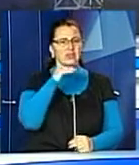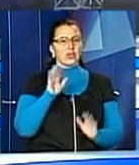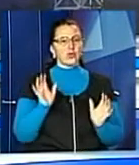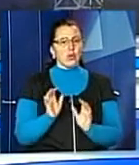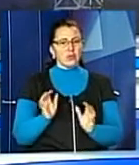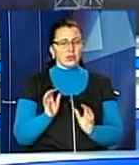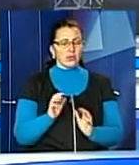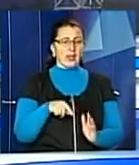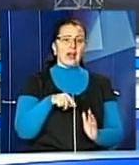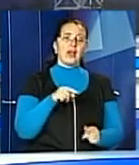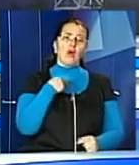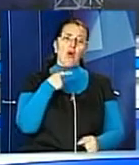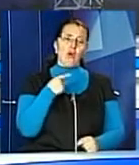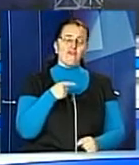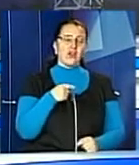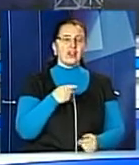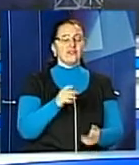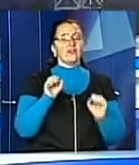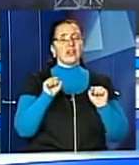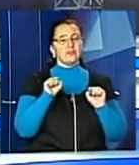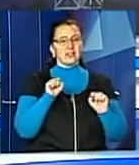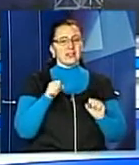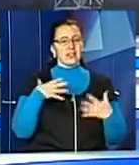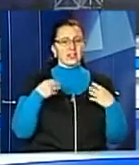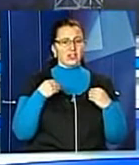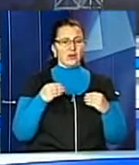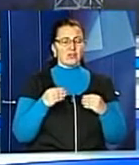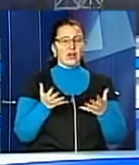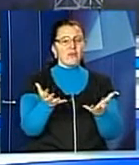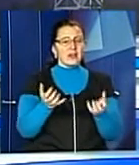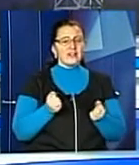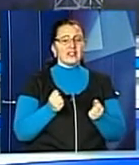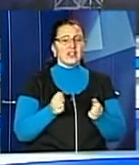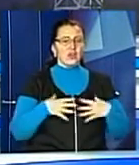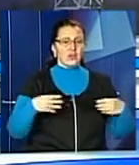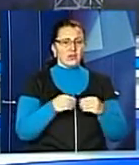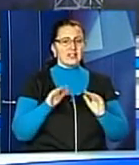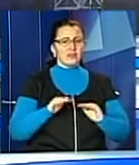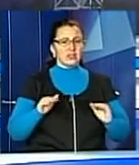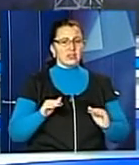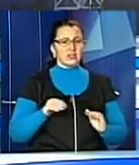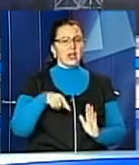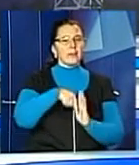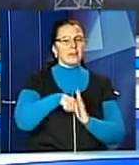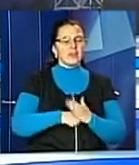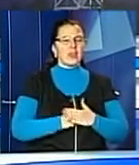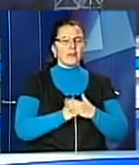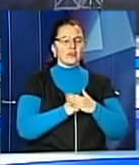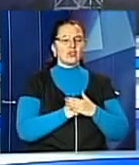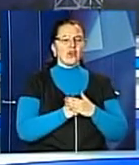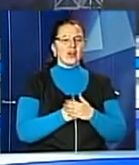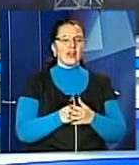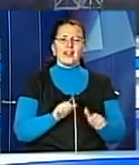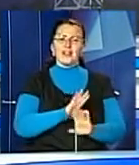Як зазначили Львівські обласні адміністрації, при влаштуванні сирід в сім'ї дотримуються принципу родинного походження та